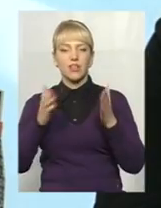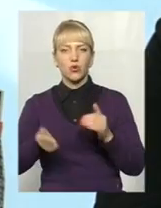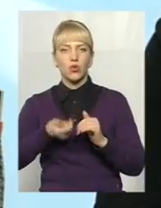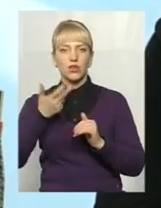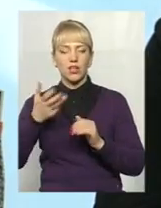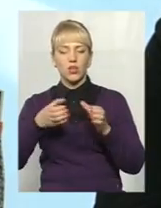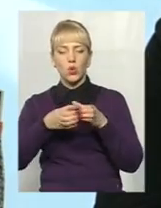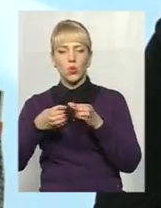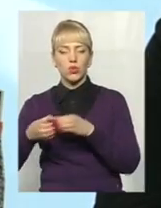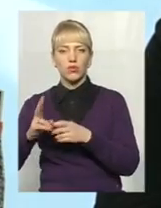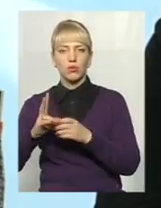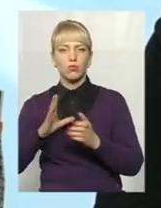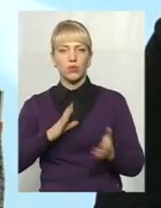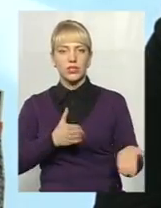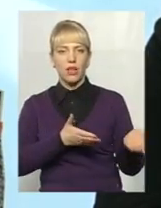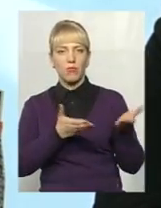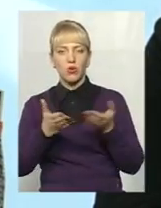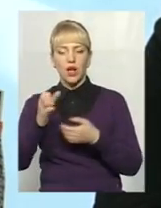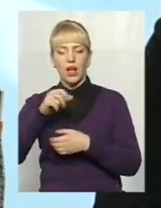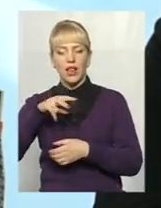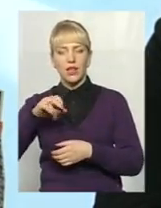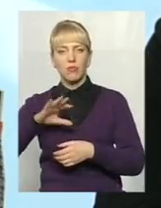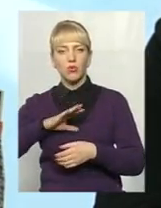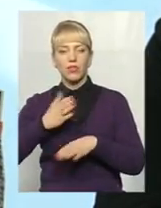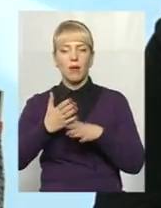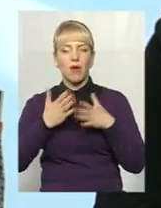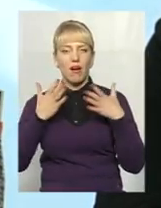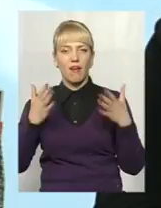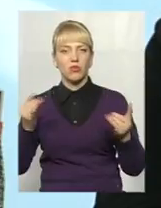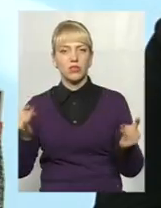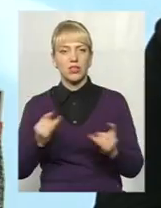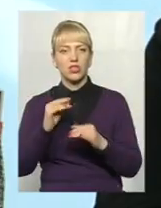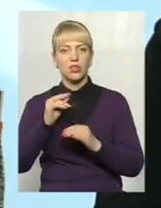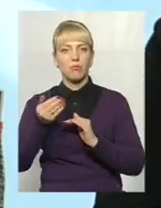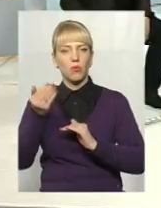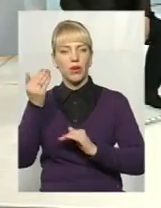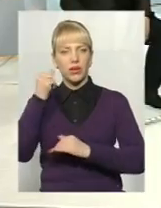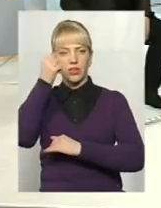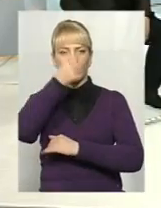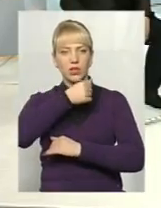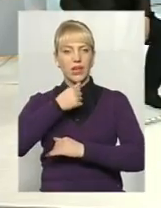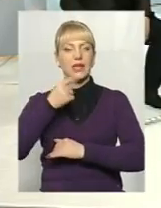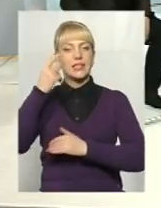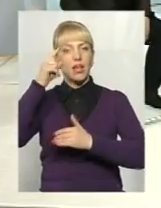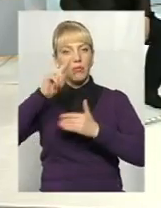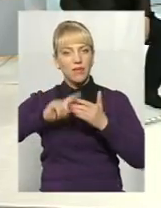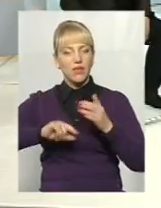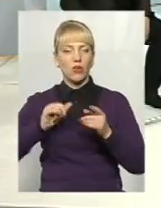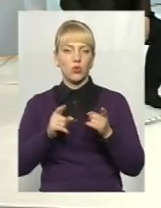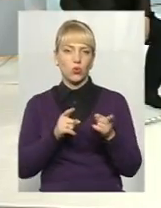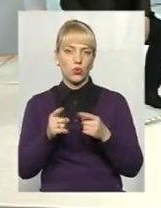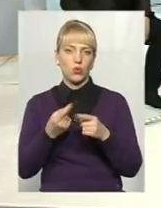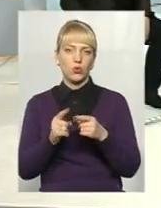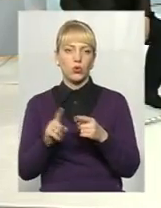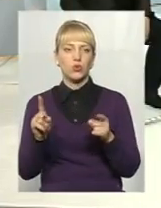запрошені, популярні гурти, але було набагато цікавіше, ніж попередніми роками. Запевняють і готують до того,